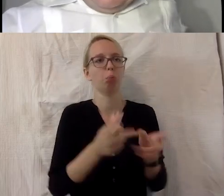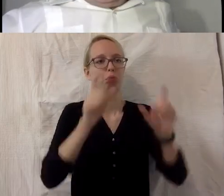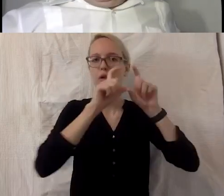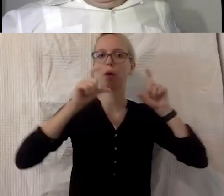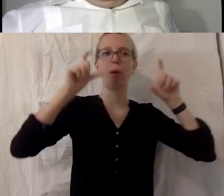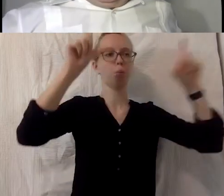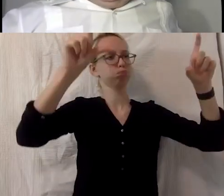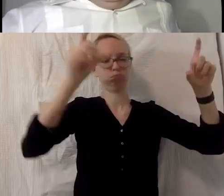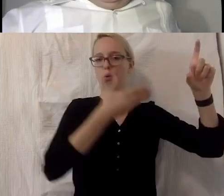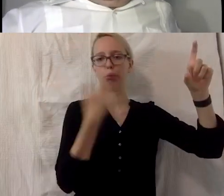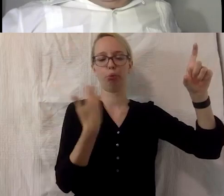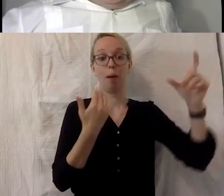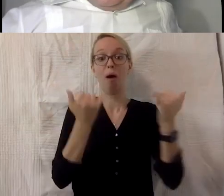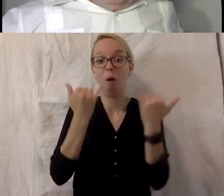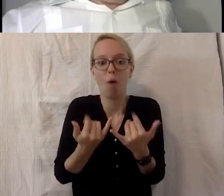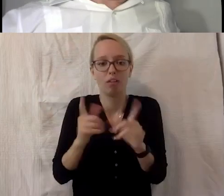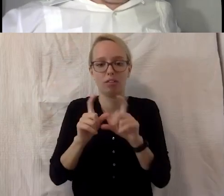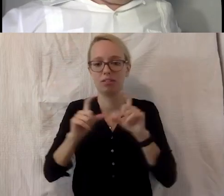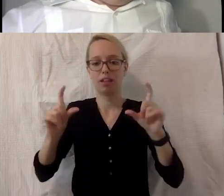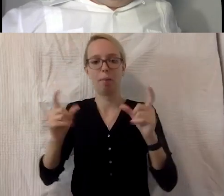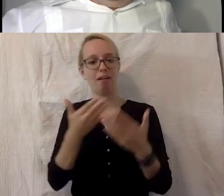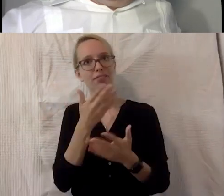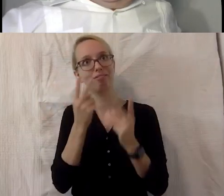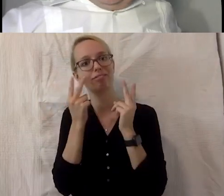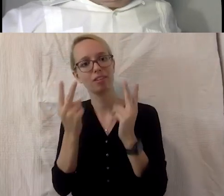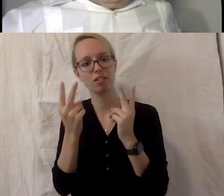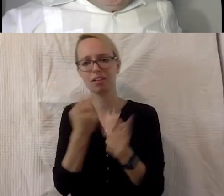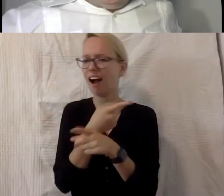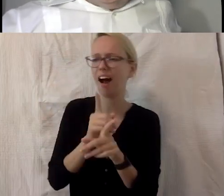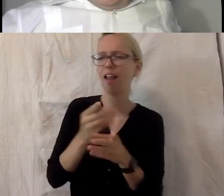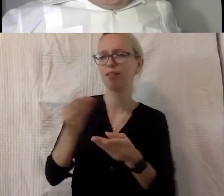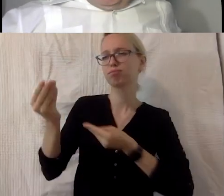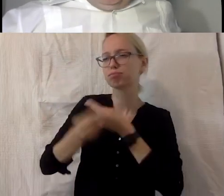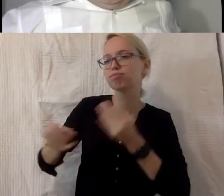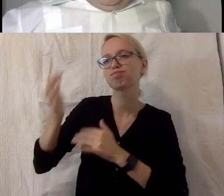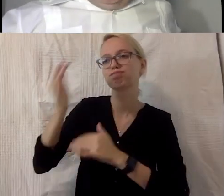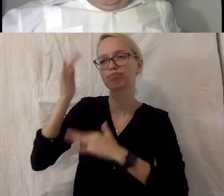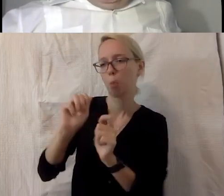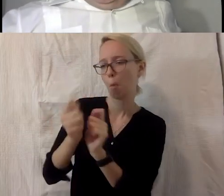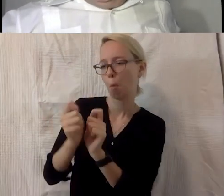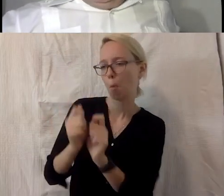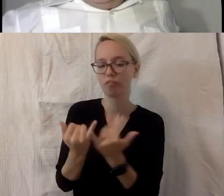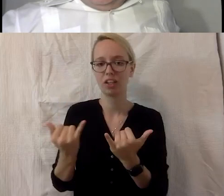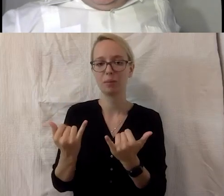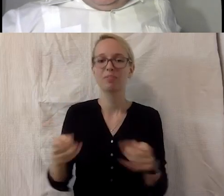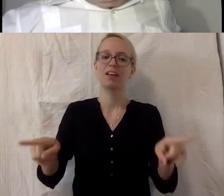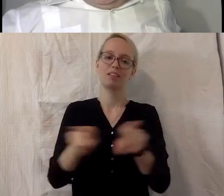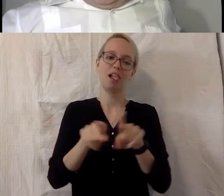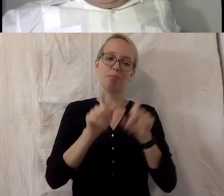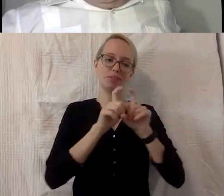jeder letztendlich über Klima und das muss genau das gleiche, den gleichen Schwung, da muss man aufnehmen, wenn man über Inklusion